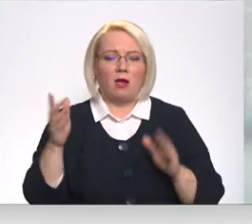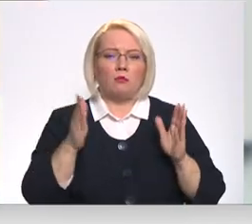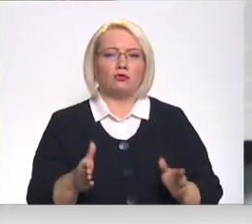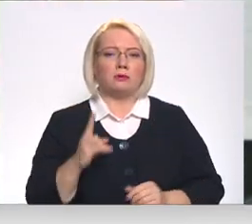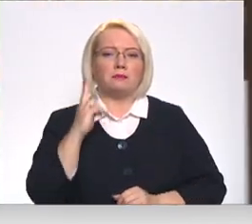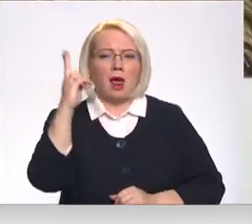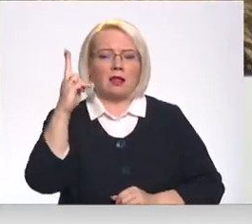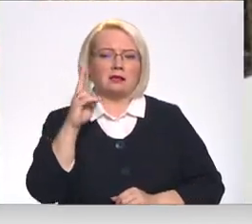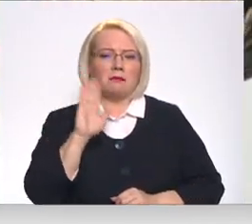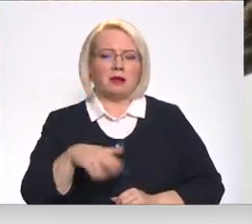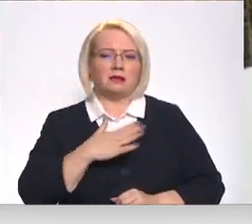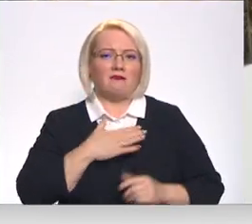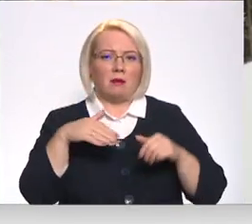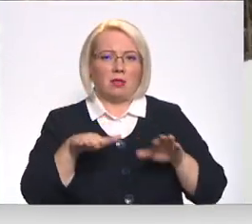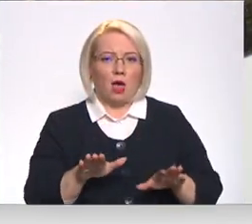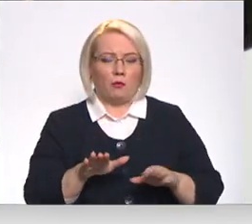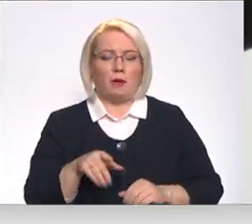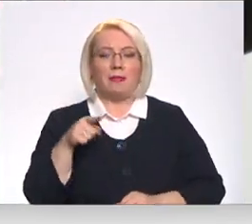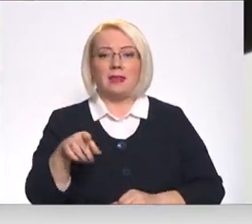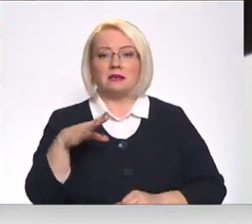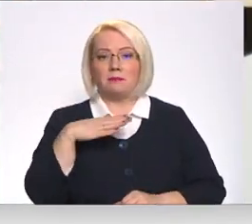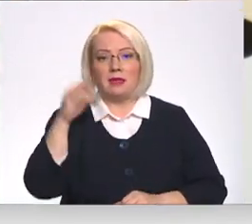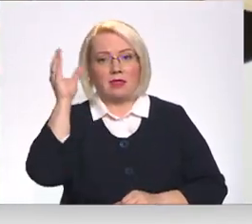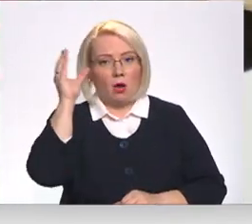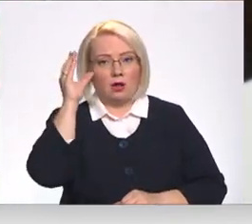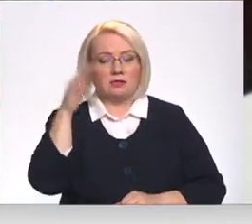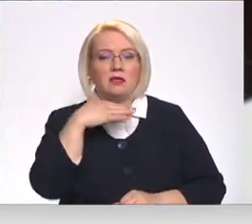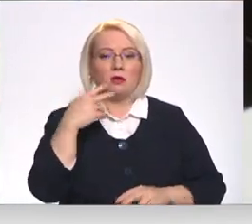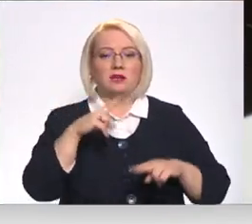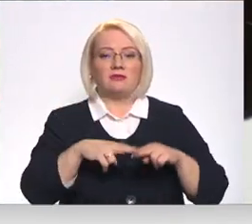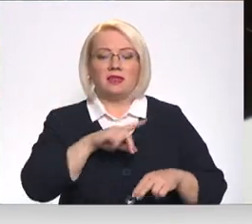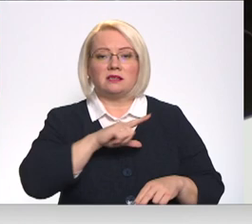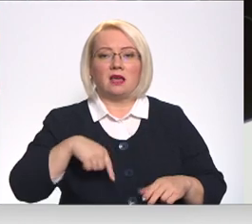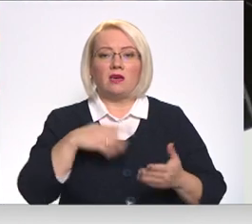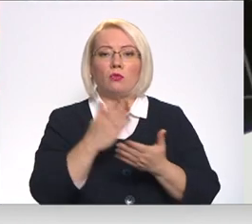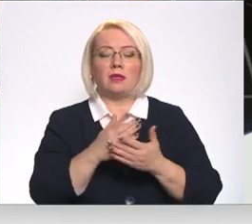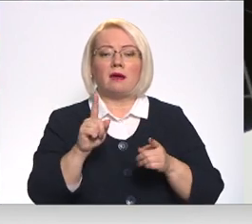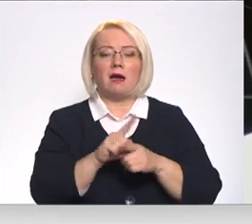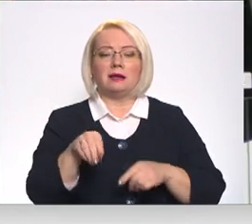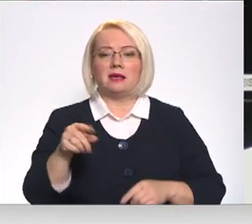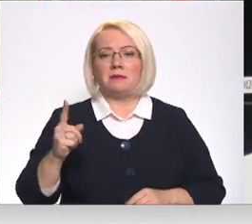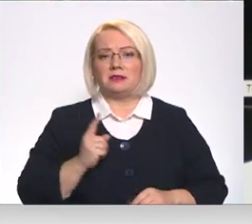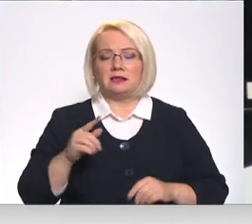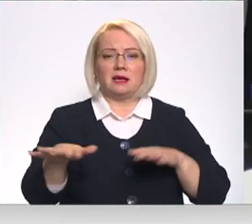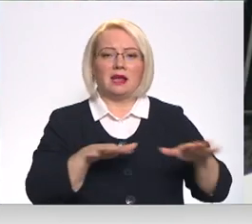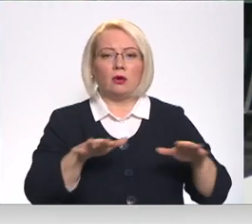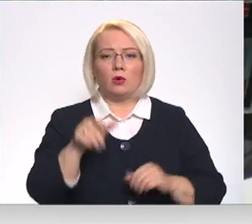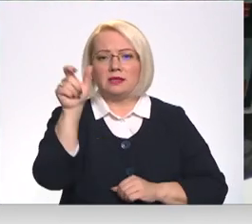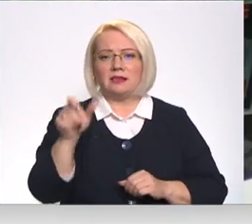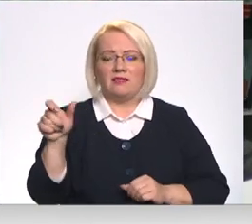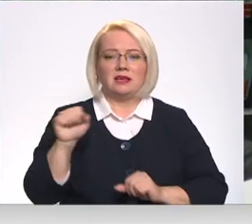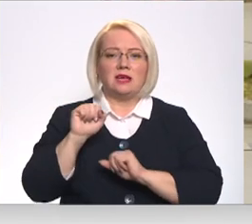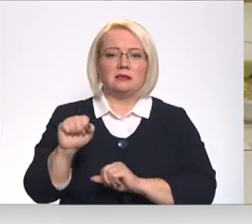pārliecinātāk par saviem lēmumiem. Ja šīs bija teorētiskas, tad jau vairākās vietās Latvijā notikušas arī zemesardes rīkots civilās